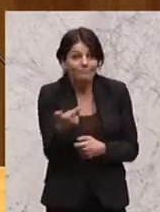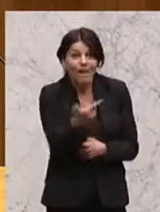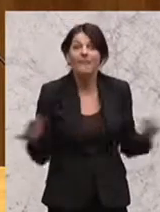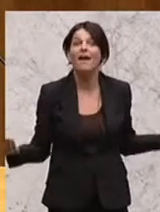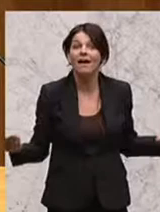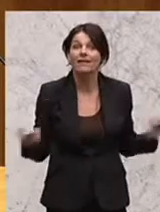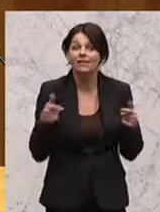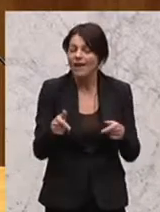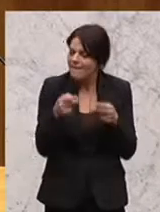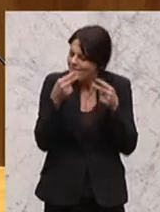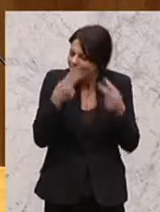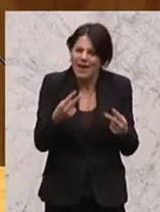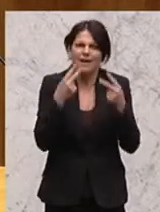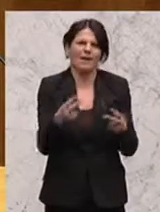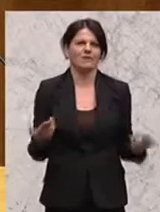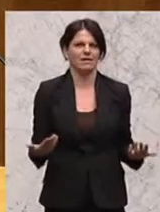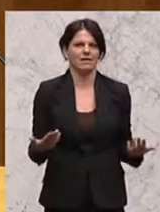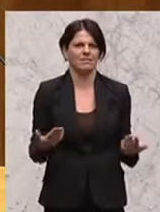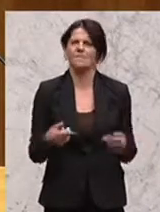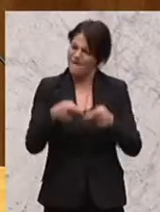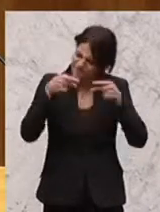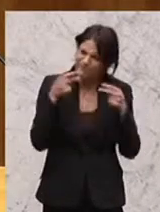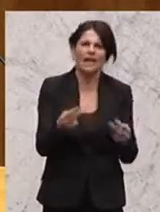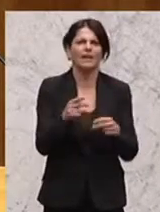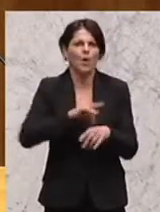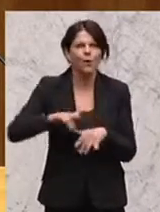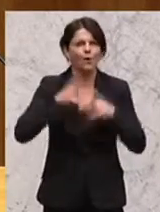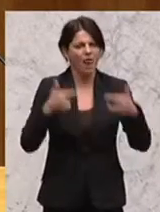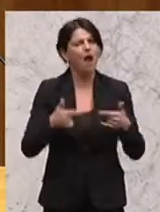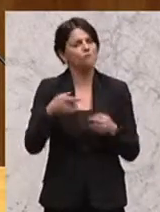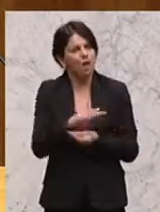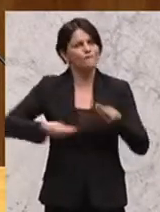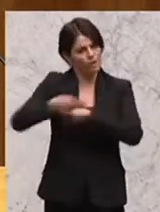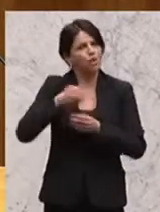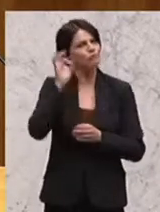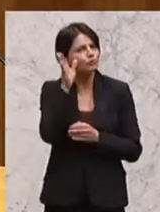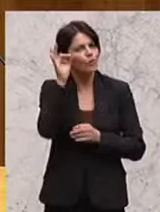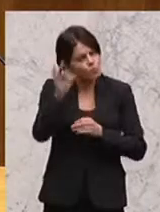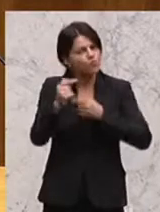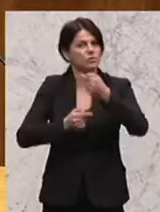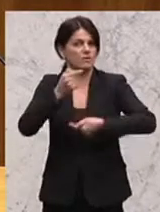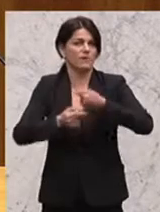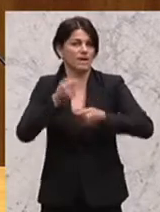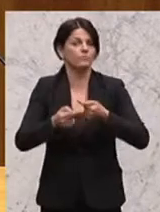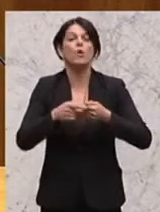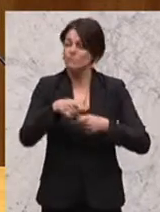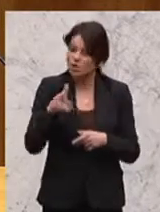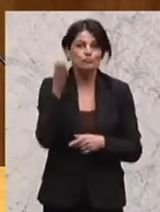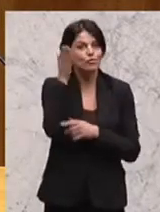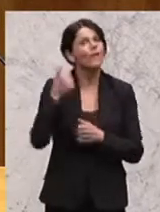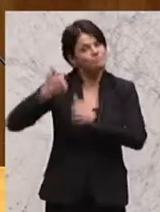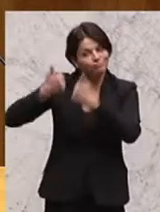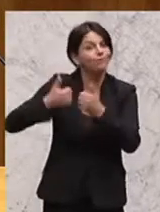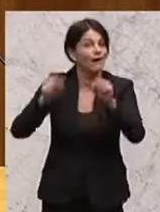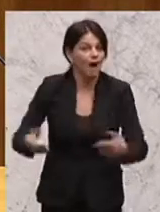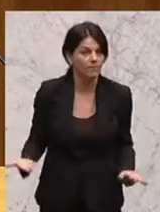das sind ganz essentielle Eckpfeiler einer guten Entwicklung in einer Wirtschaft und für die Wettbewerbsfähigkeit.